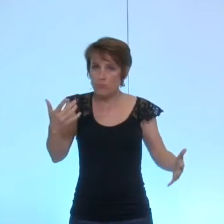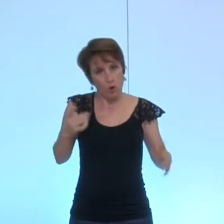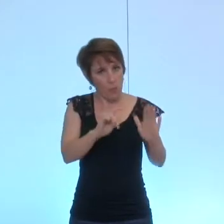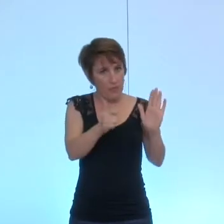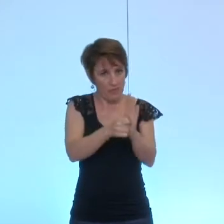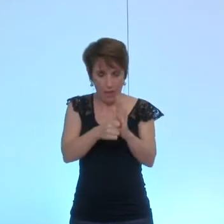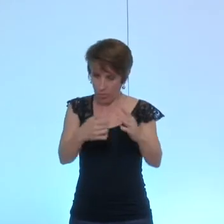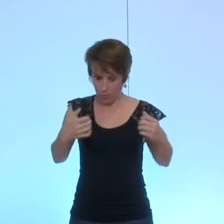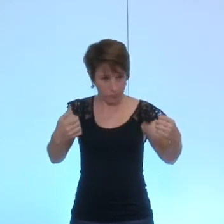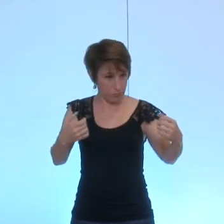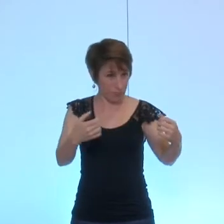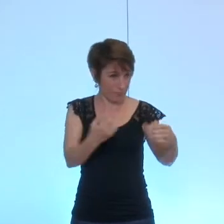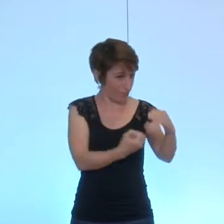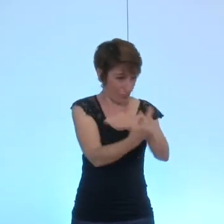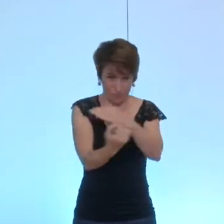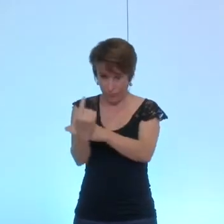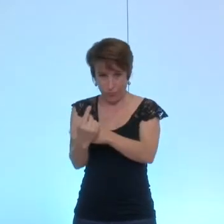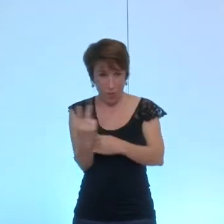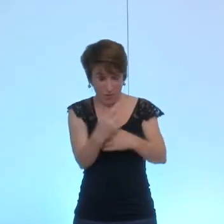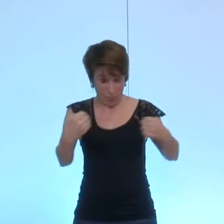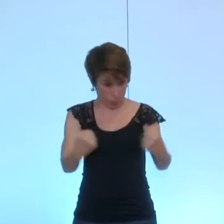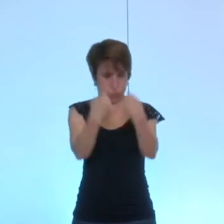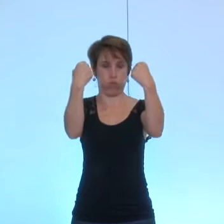heurte, qui choque. Et enfin,